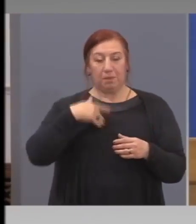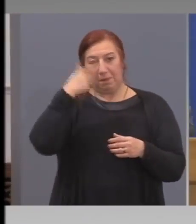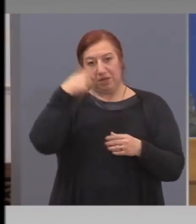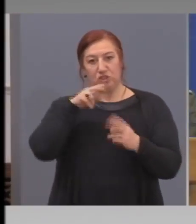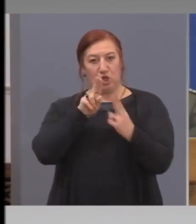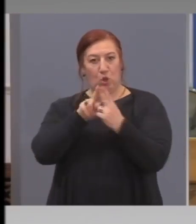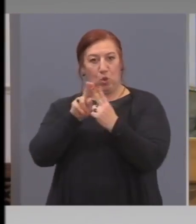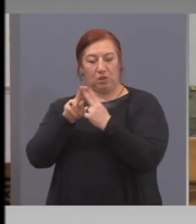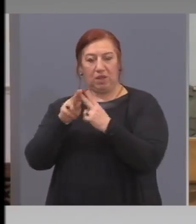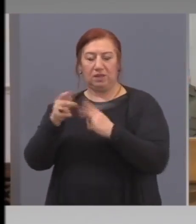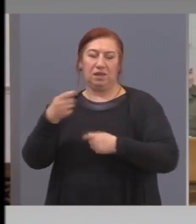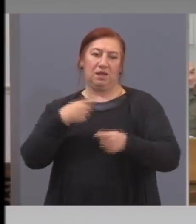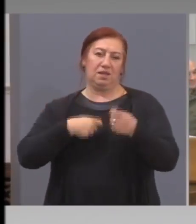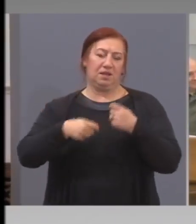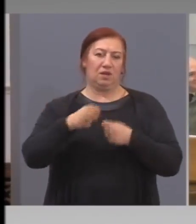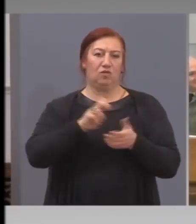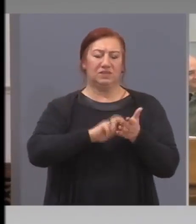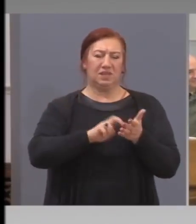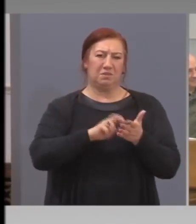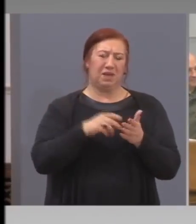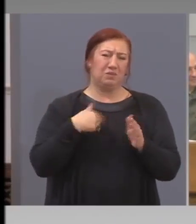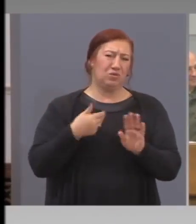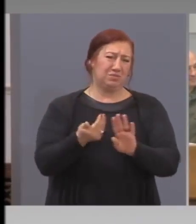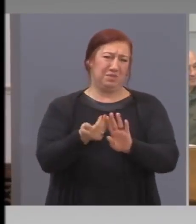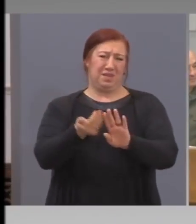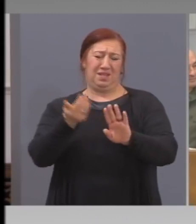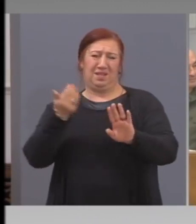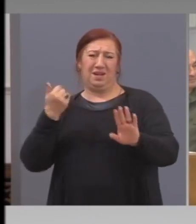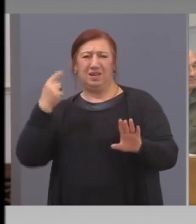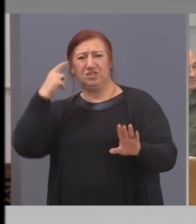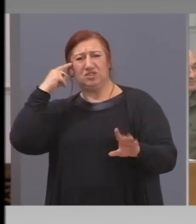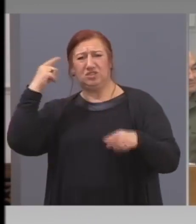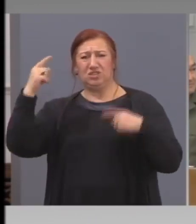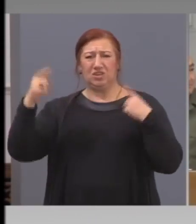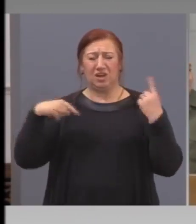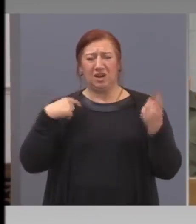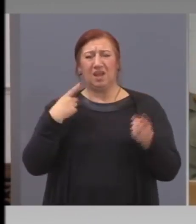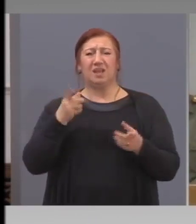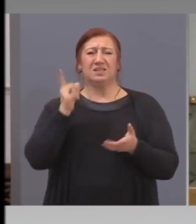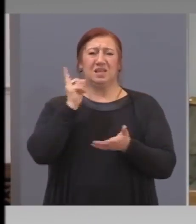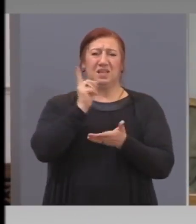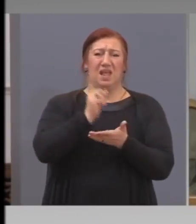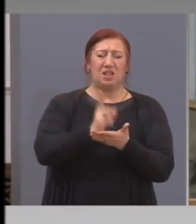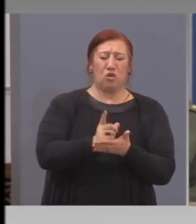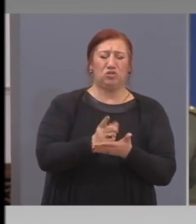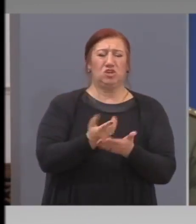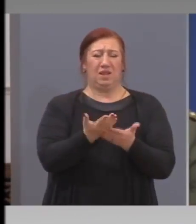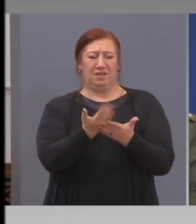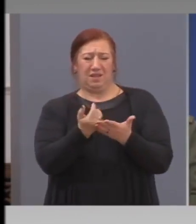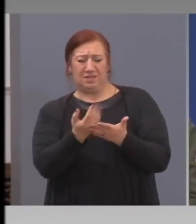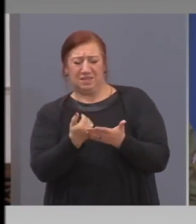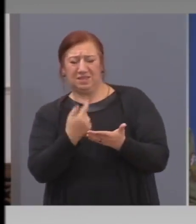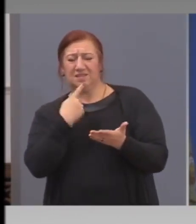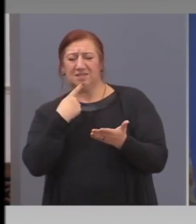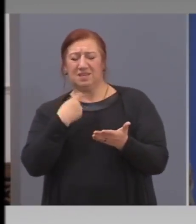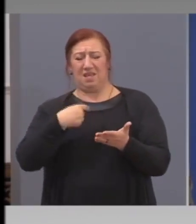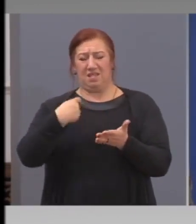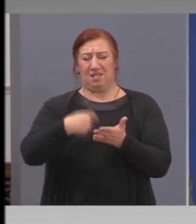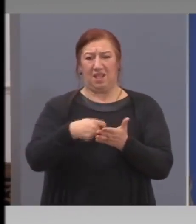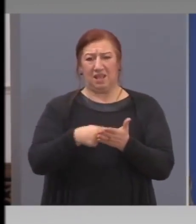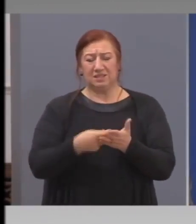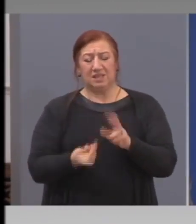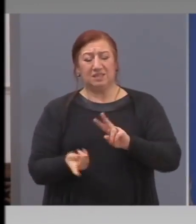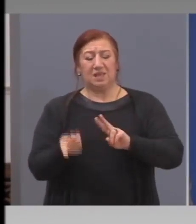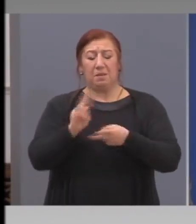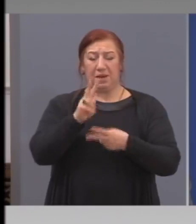Много сме далечи от хипотезата, в която ще се наложи да се събират каквито и да било такси за преразглеждане, тъй като